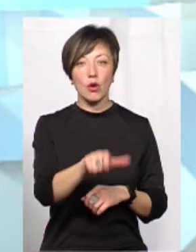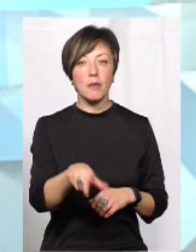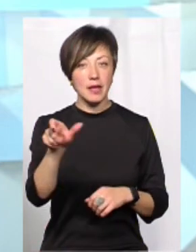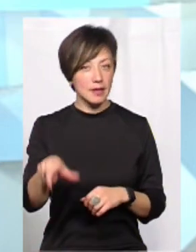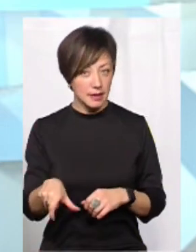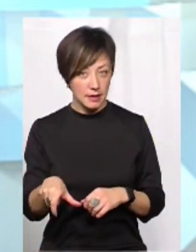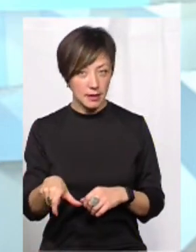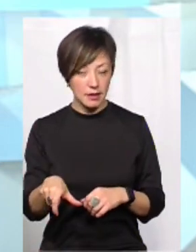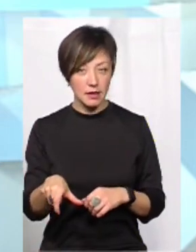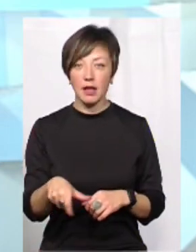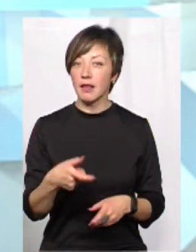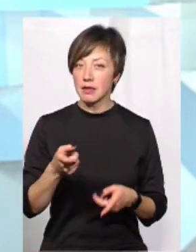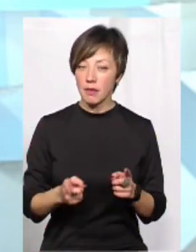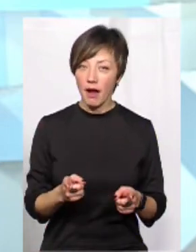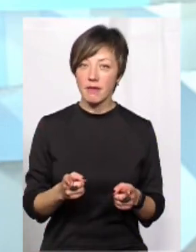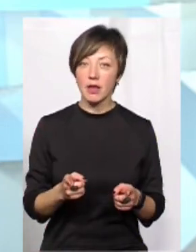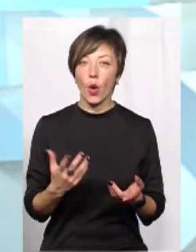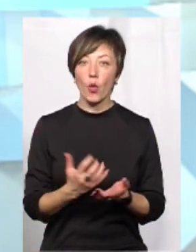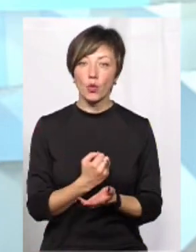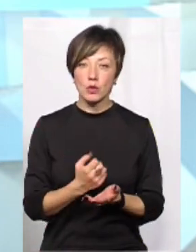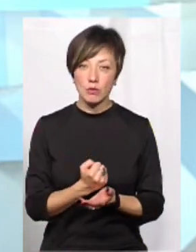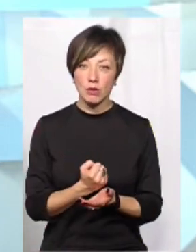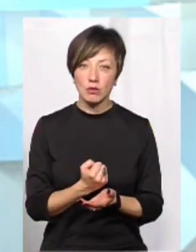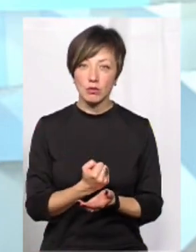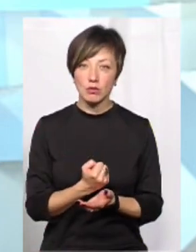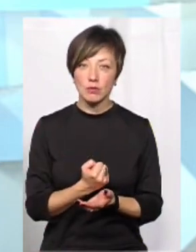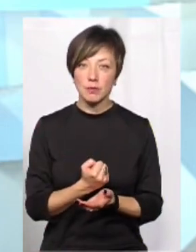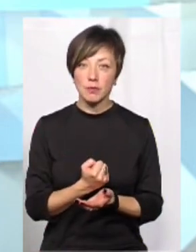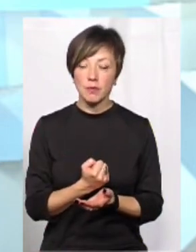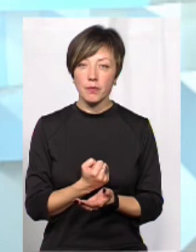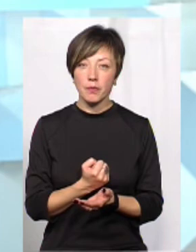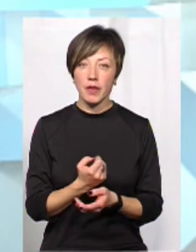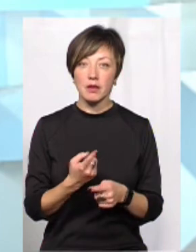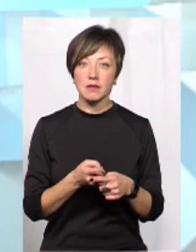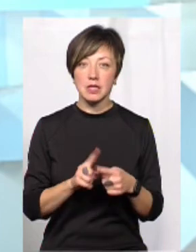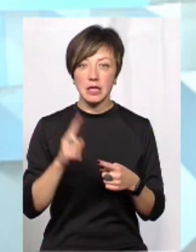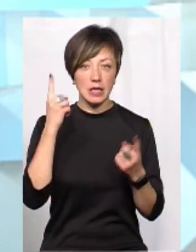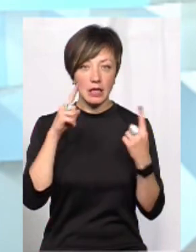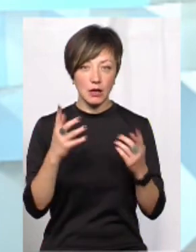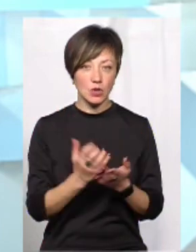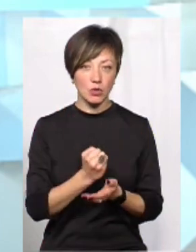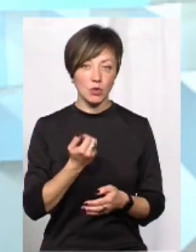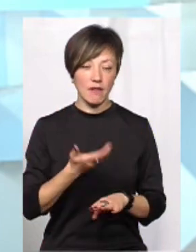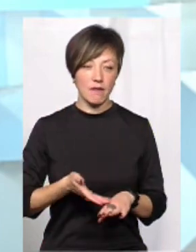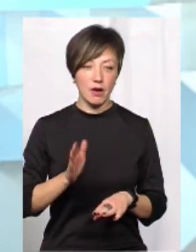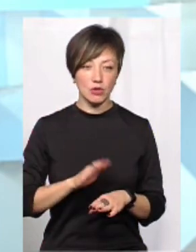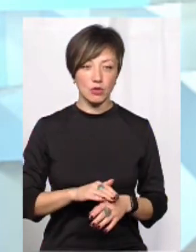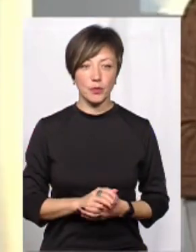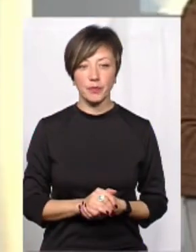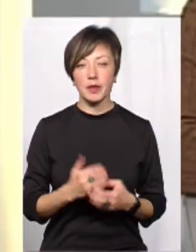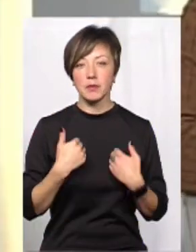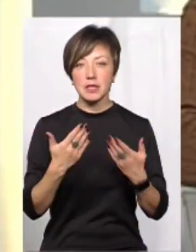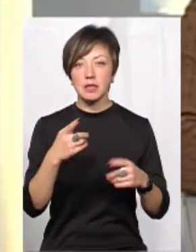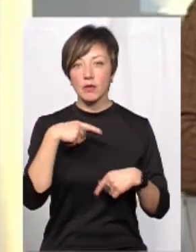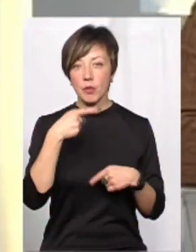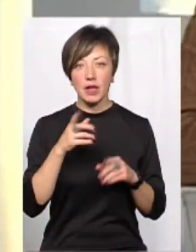громадянина, ну, насправді, успіху в цій ідеї досягнути важко. Але ми